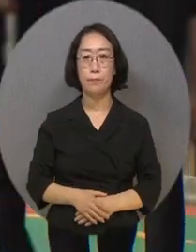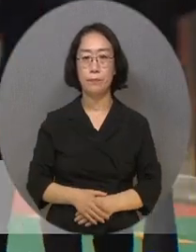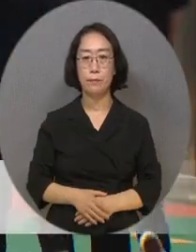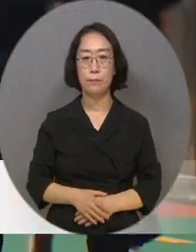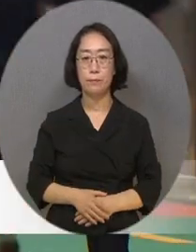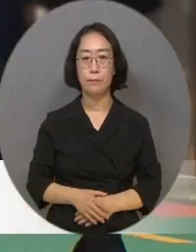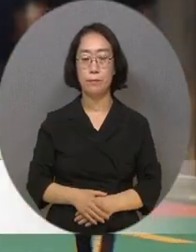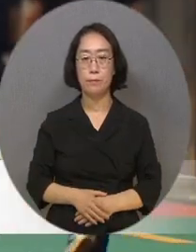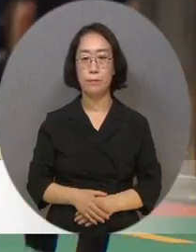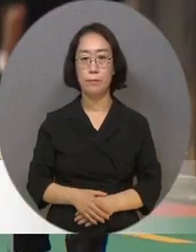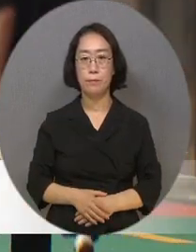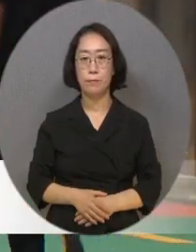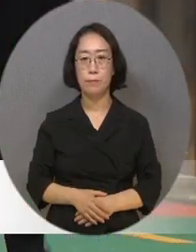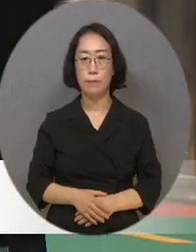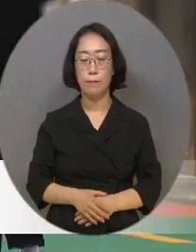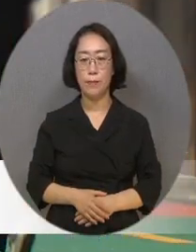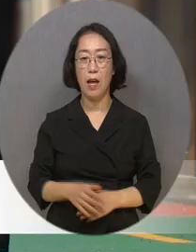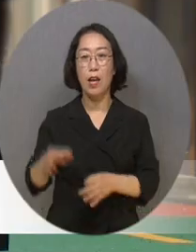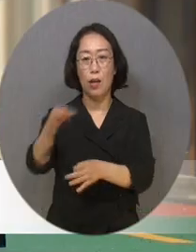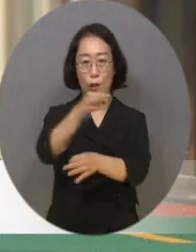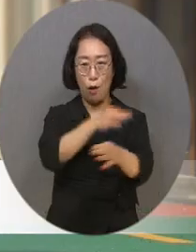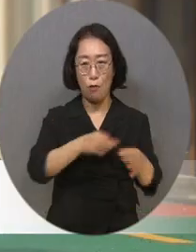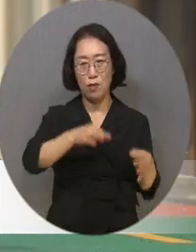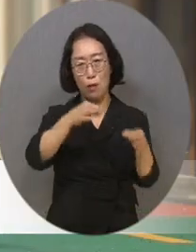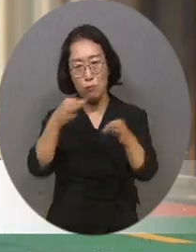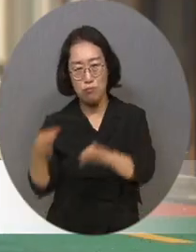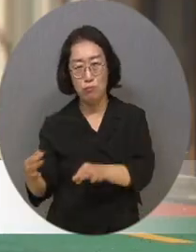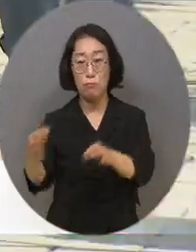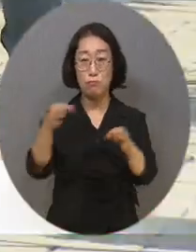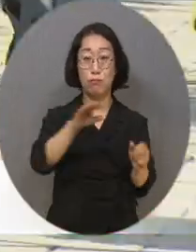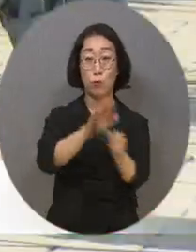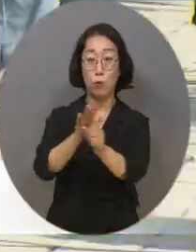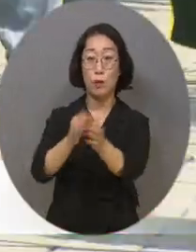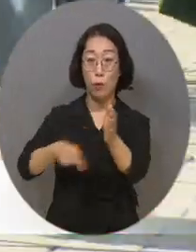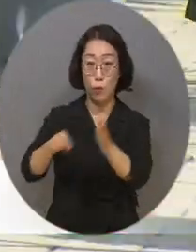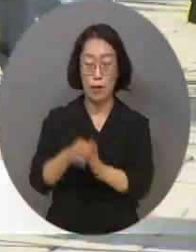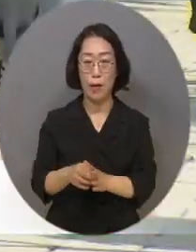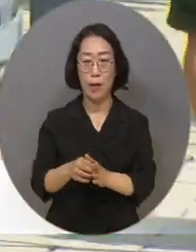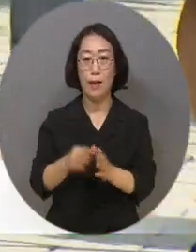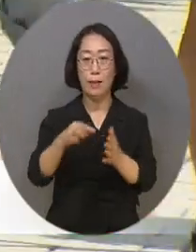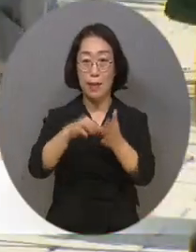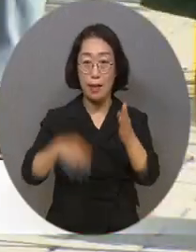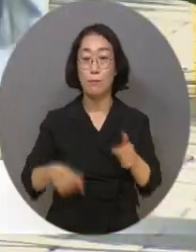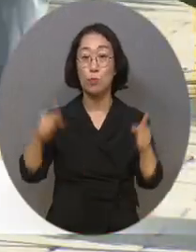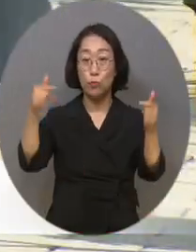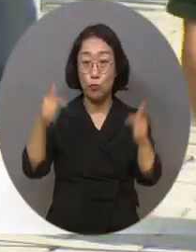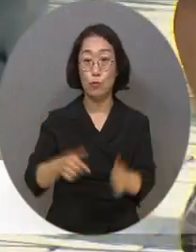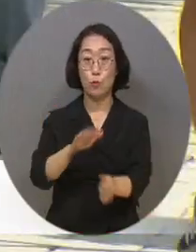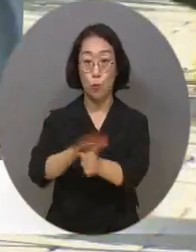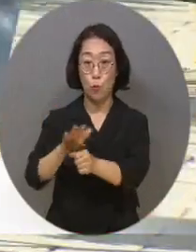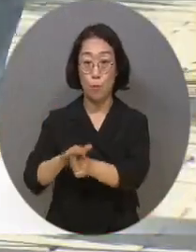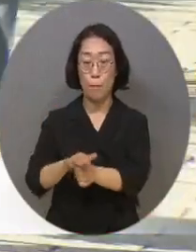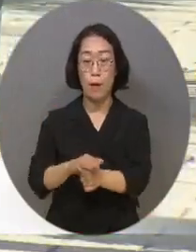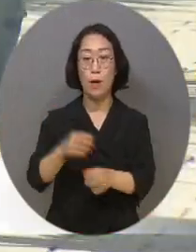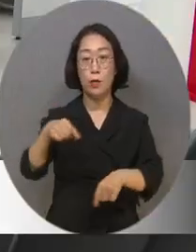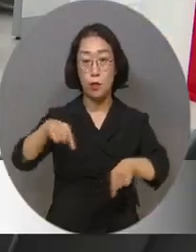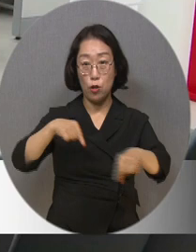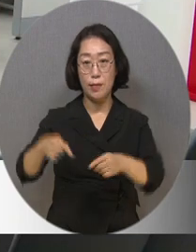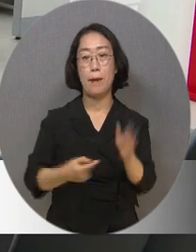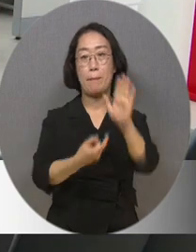정부가 민생 경제 회복을 위해 서민과 중산층 세부담을 줄여줄 세법 개정안을 발표했습니다.